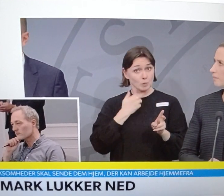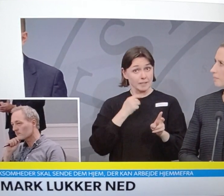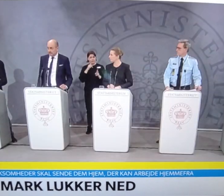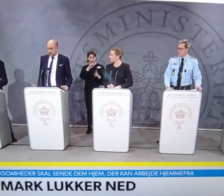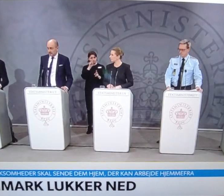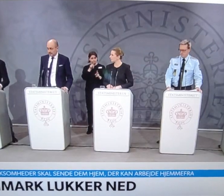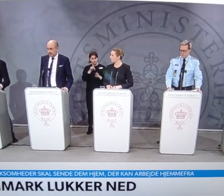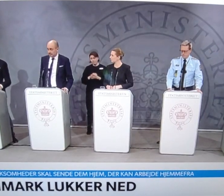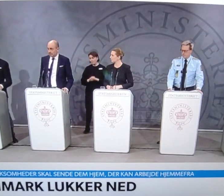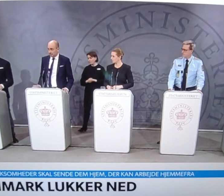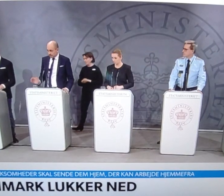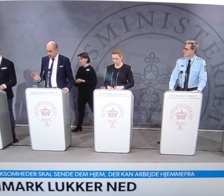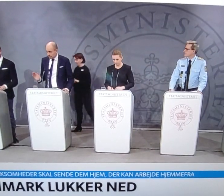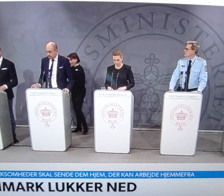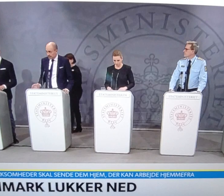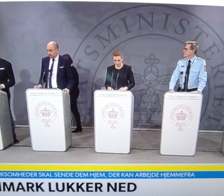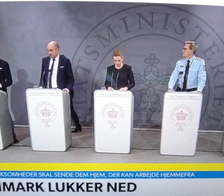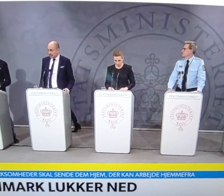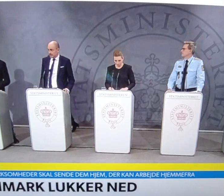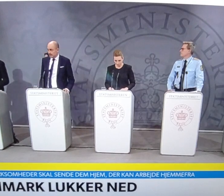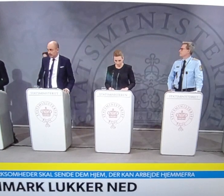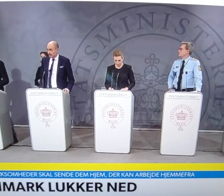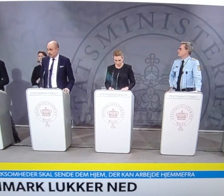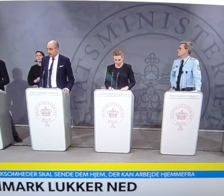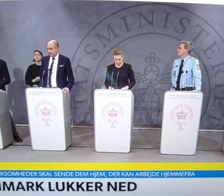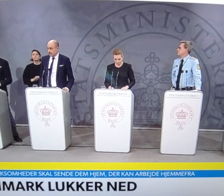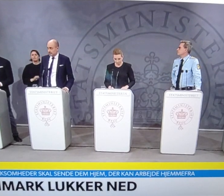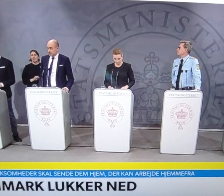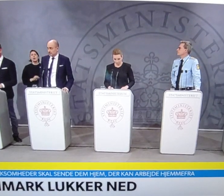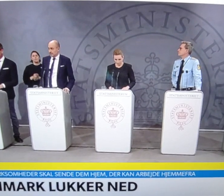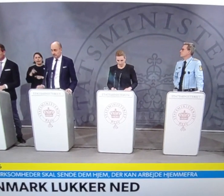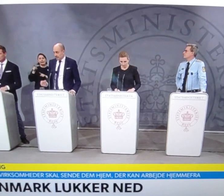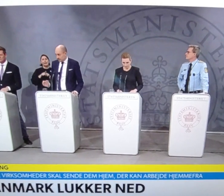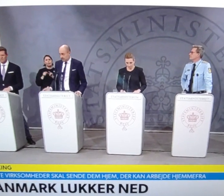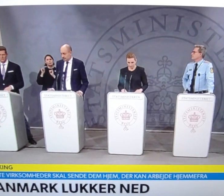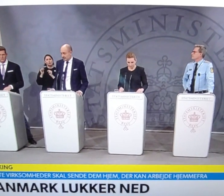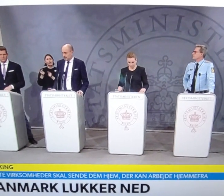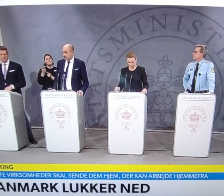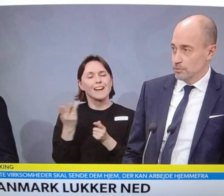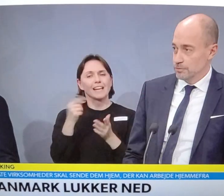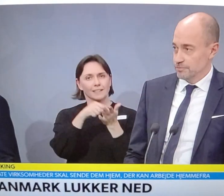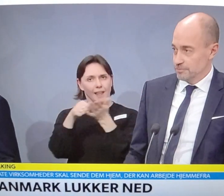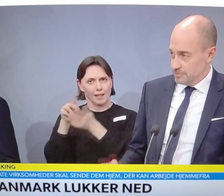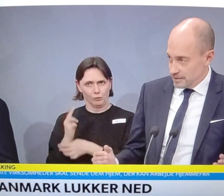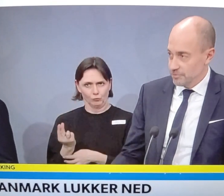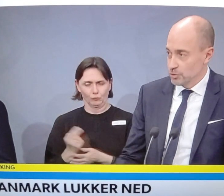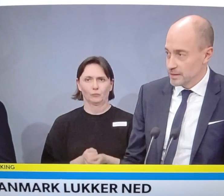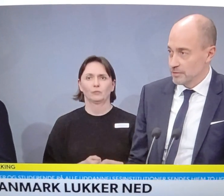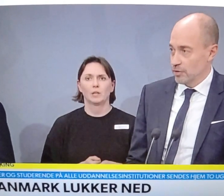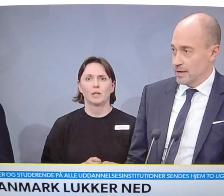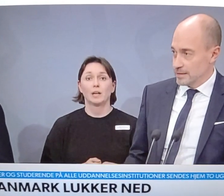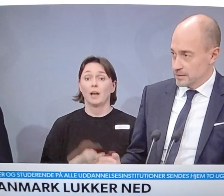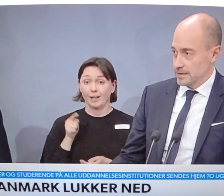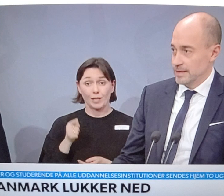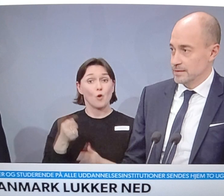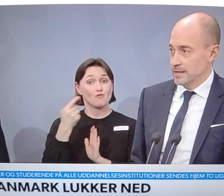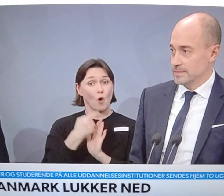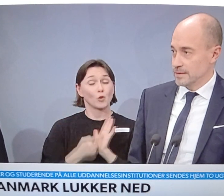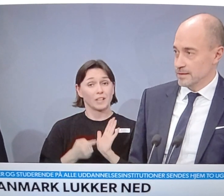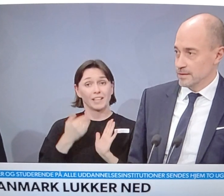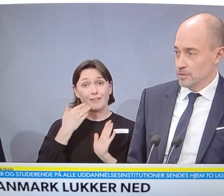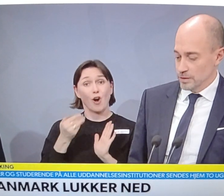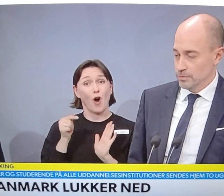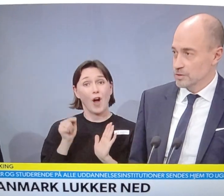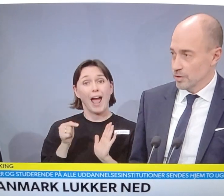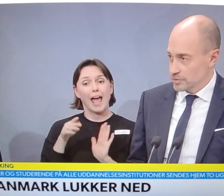Ja, det er man i gang med faktisk flere forskellige steder. Det er jo et forudsætning for, at den